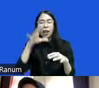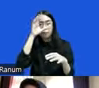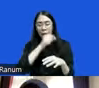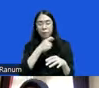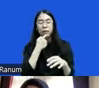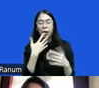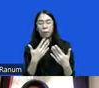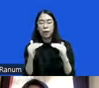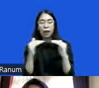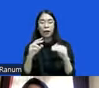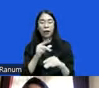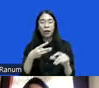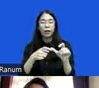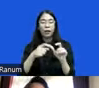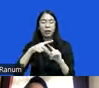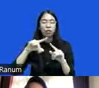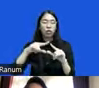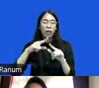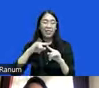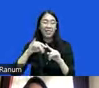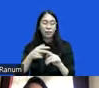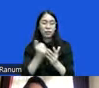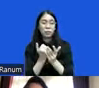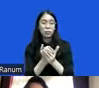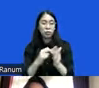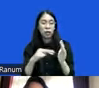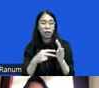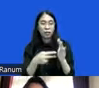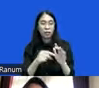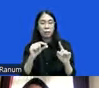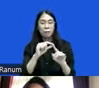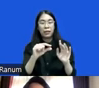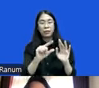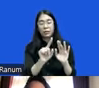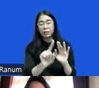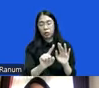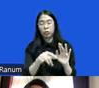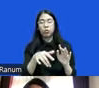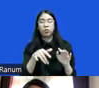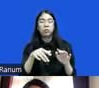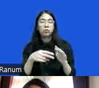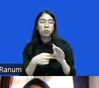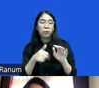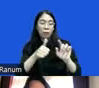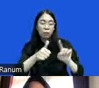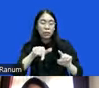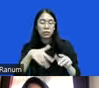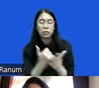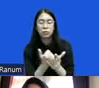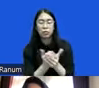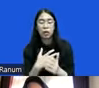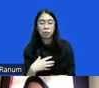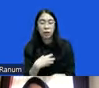restoratif bahwa kalau dari definisi pasal 1 angka 16 ini yang berhak untuk melaksanakan keadilan